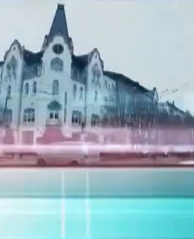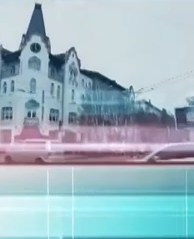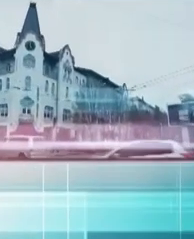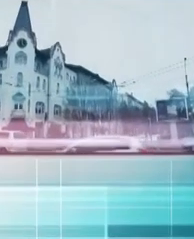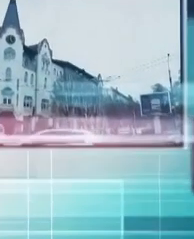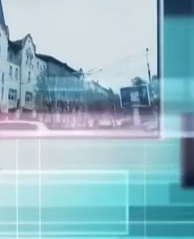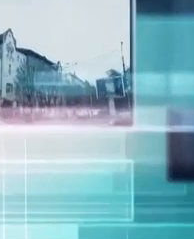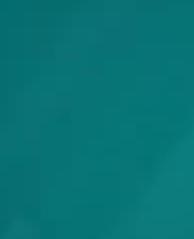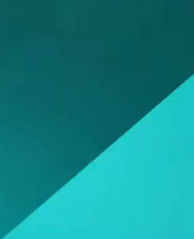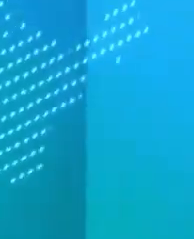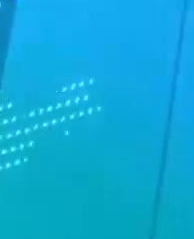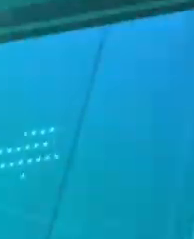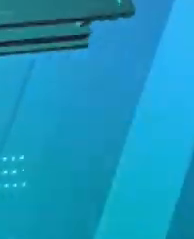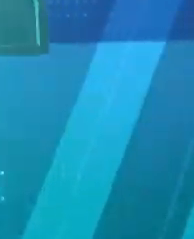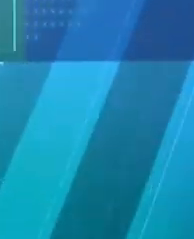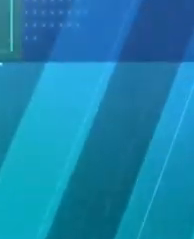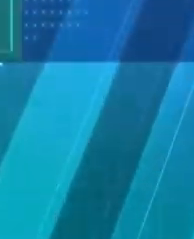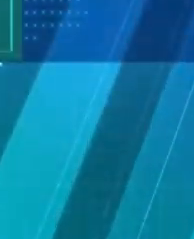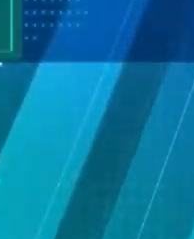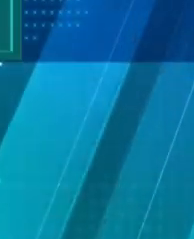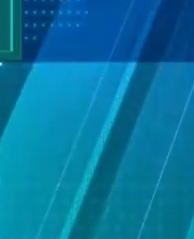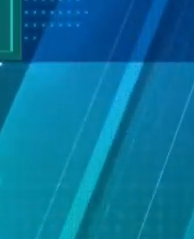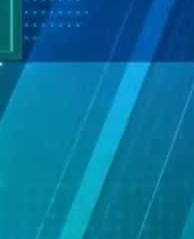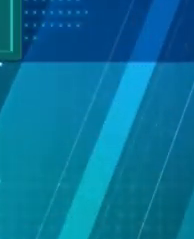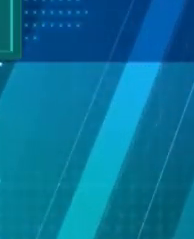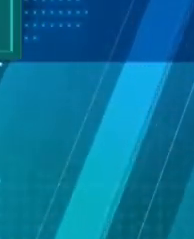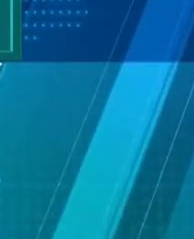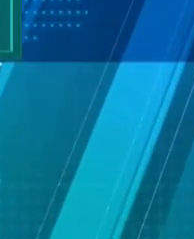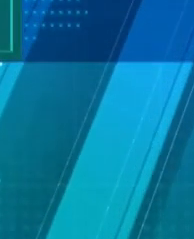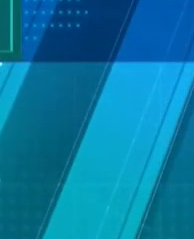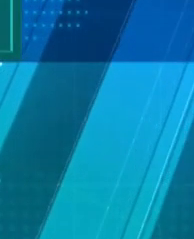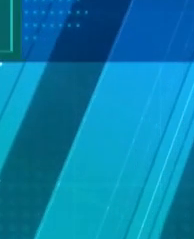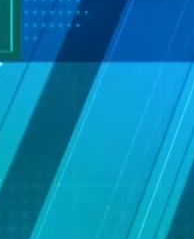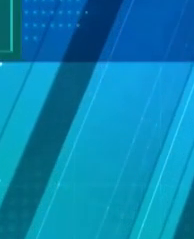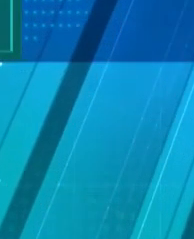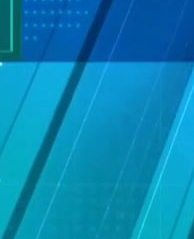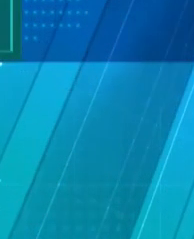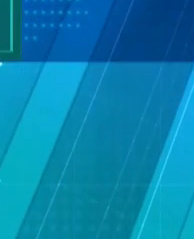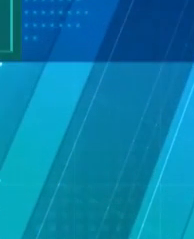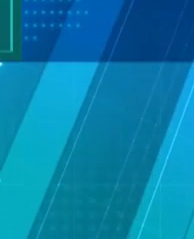перегляд!